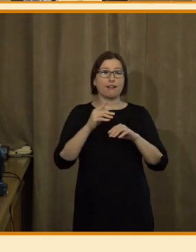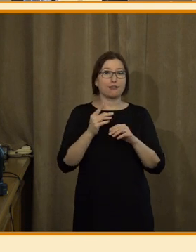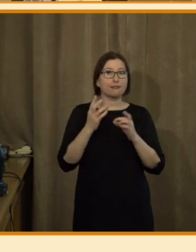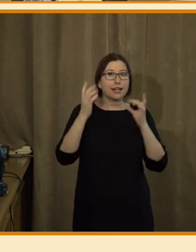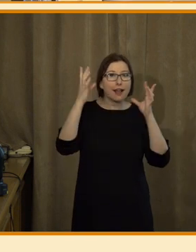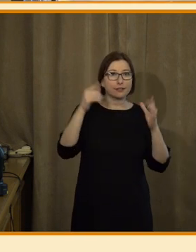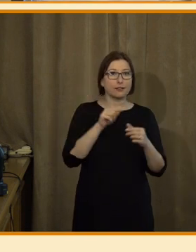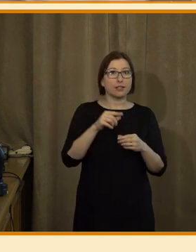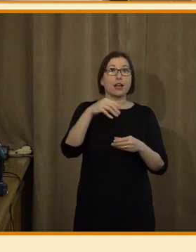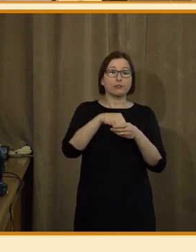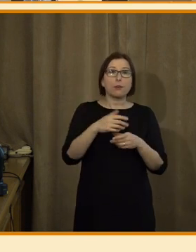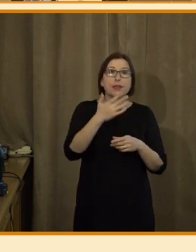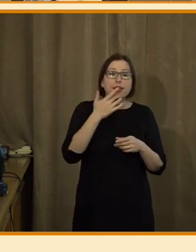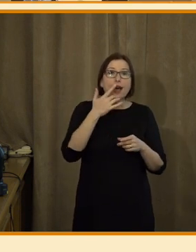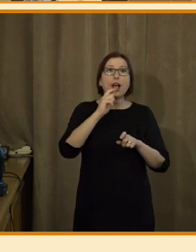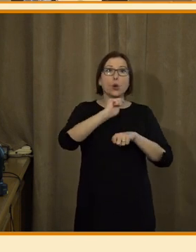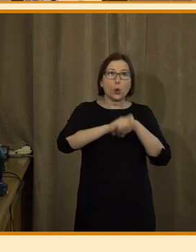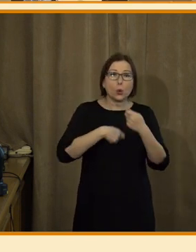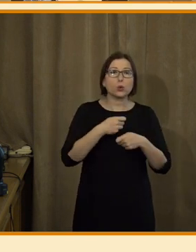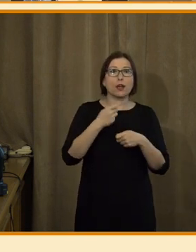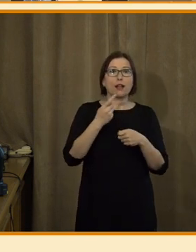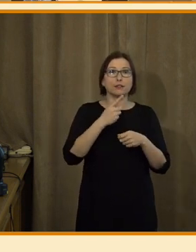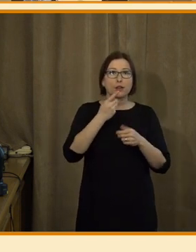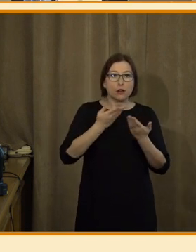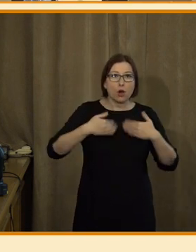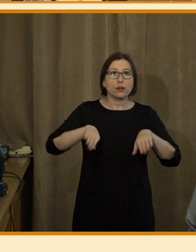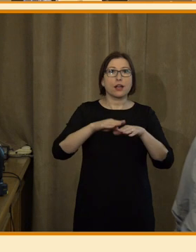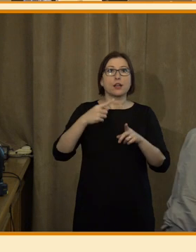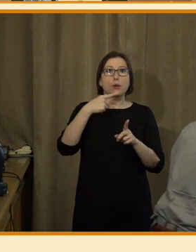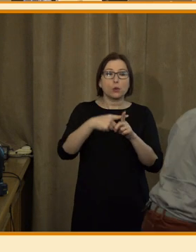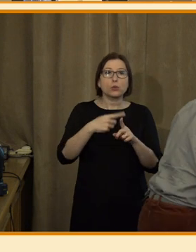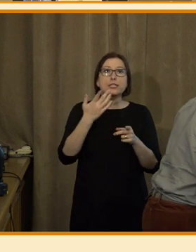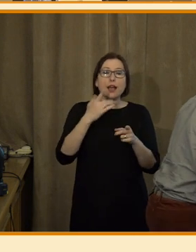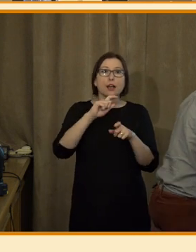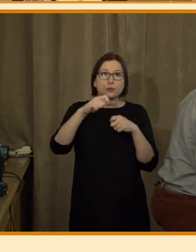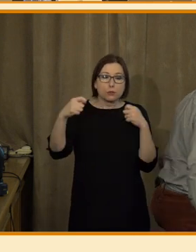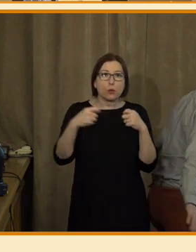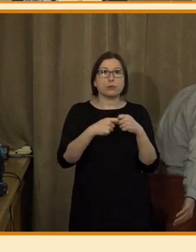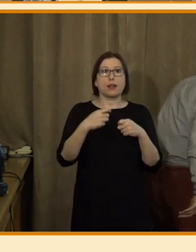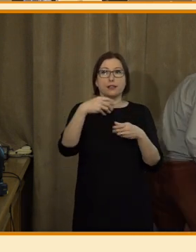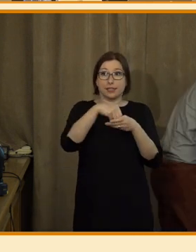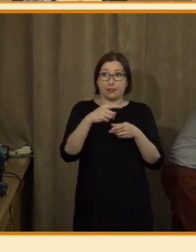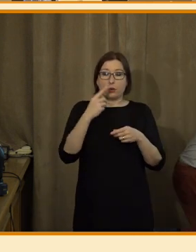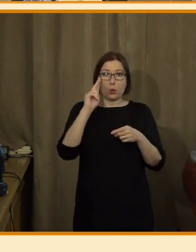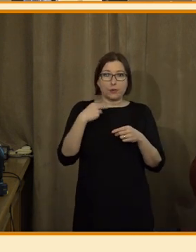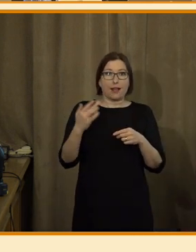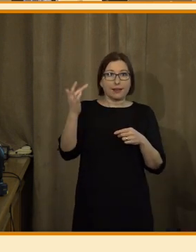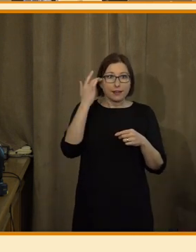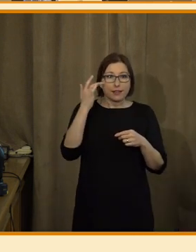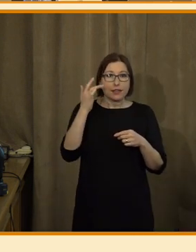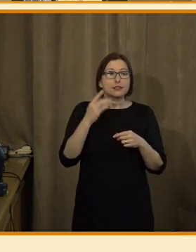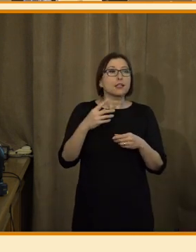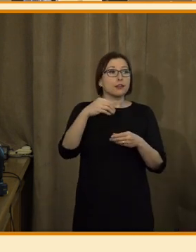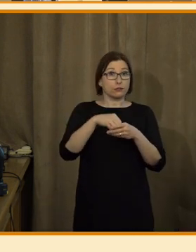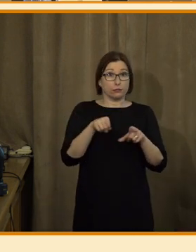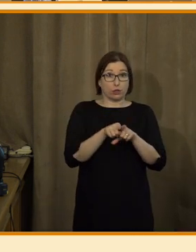jak bude chráněno dílo spolu vytvořené pomocí té umělé inteligence, do